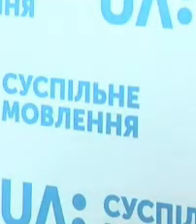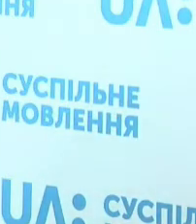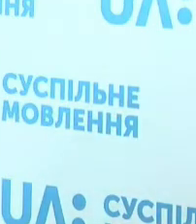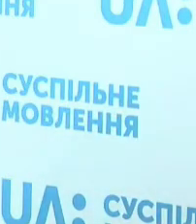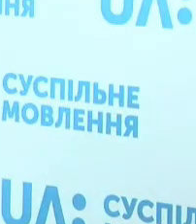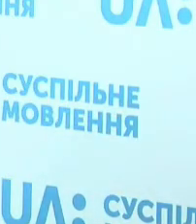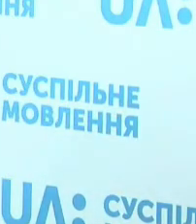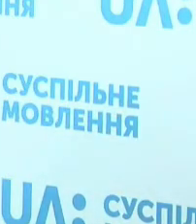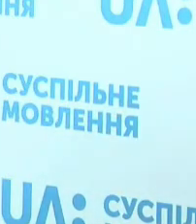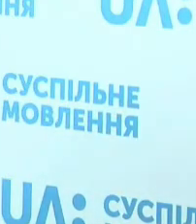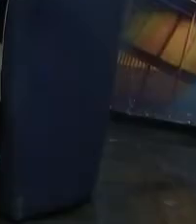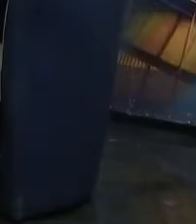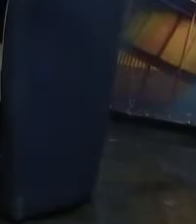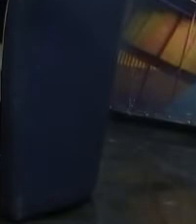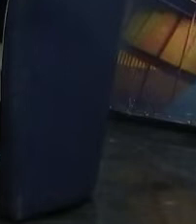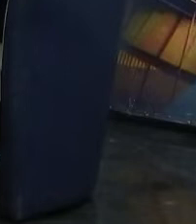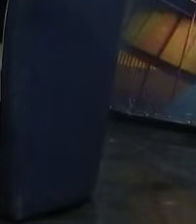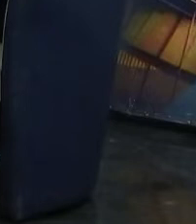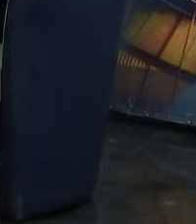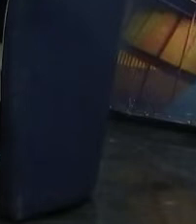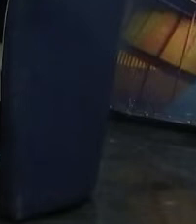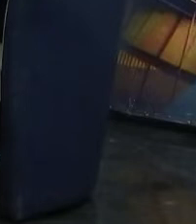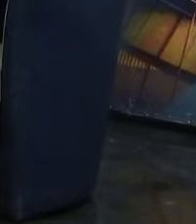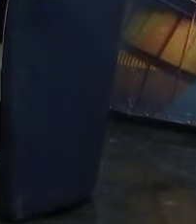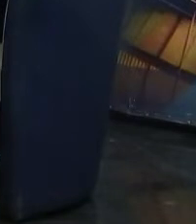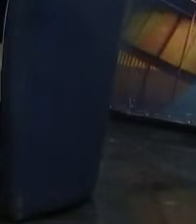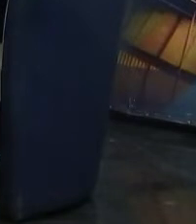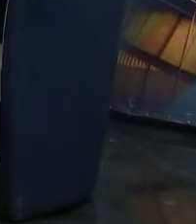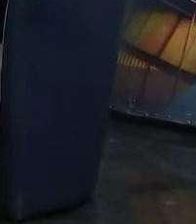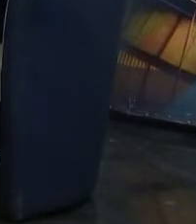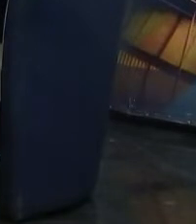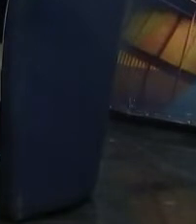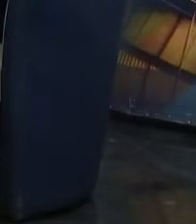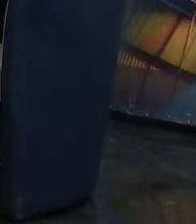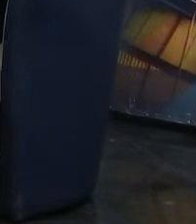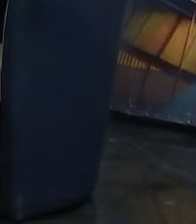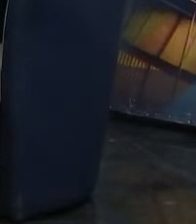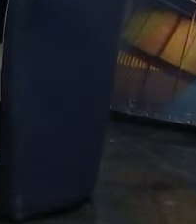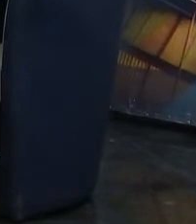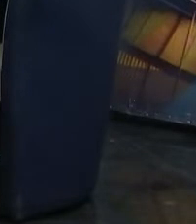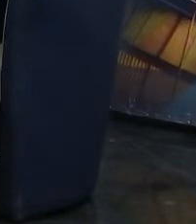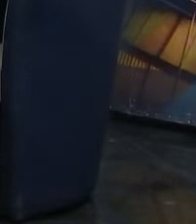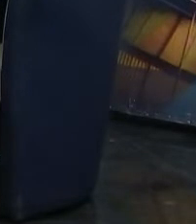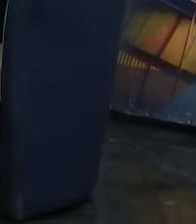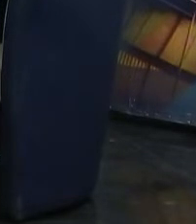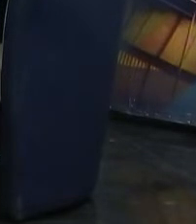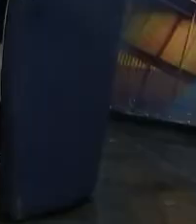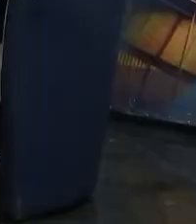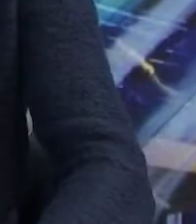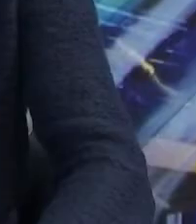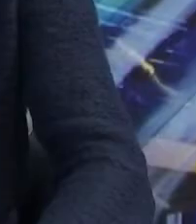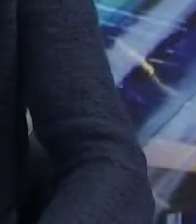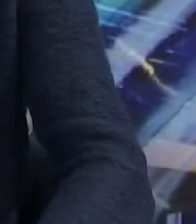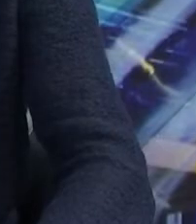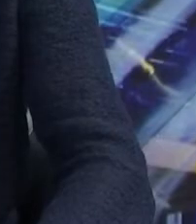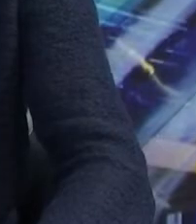кібербезпеки, як реалізується в Миколаїві проєкт «Система міського відеоспостереження. Безпечне місто» говоримо з нашим сьогоднішнім гостем. Дмитро